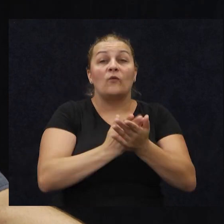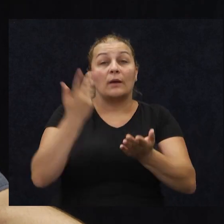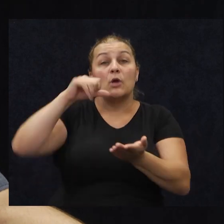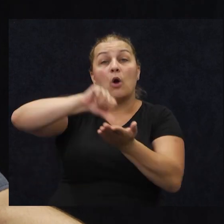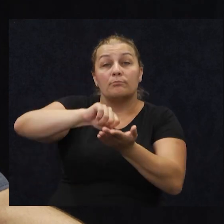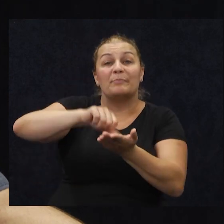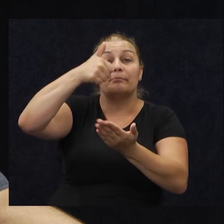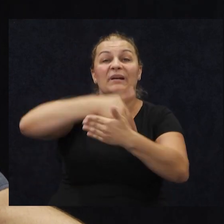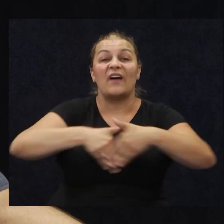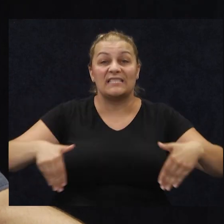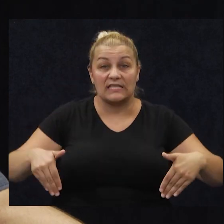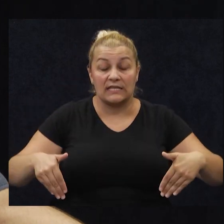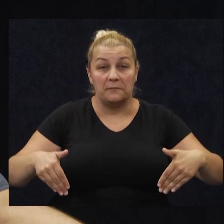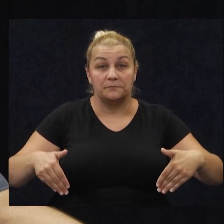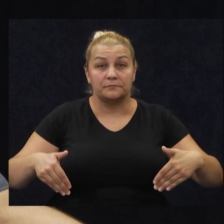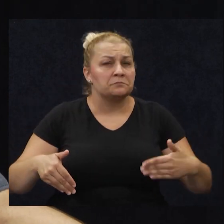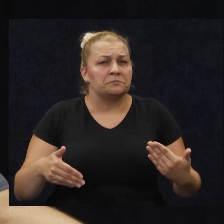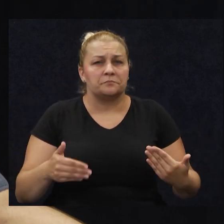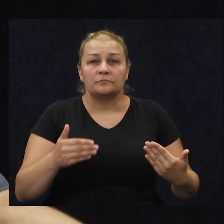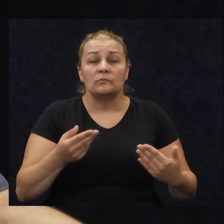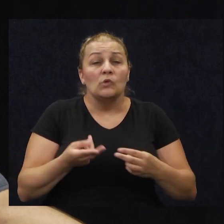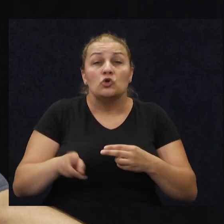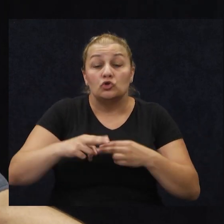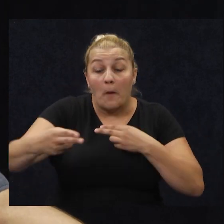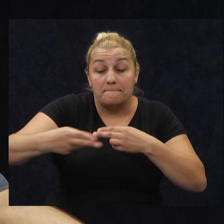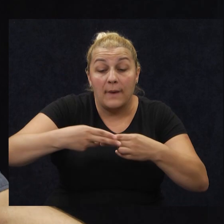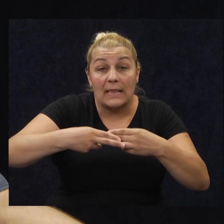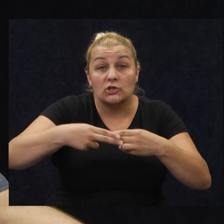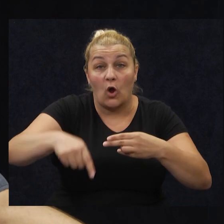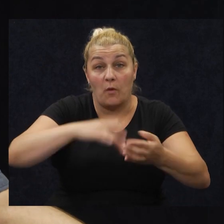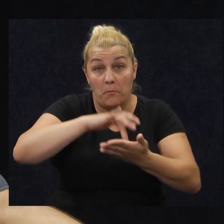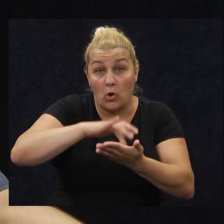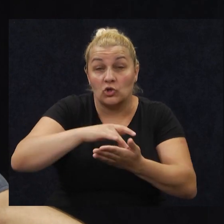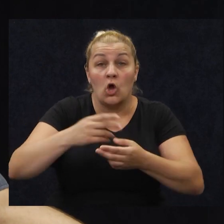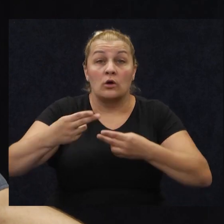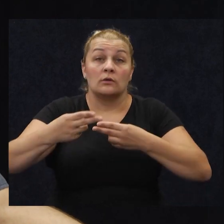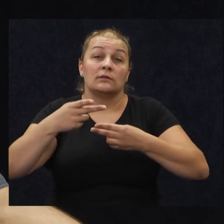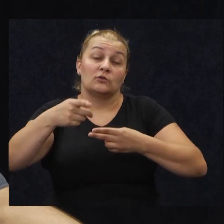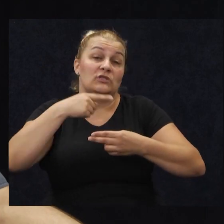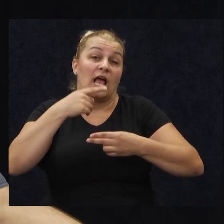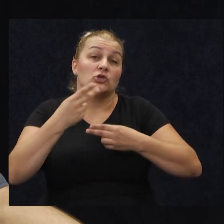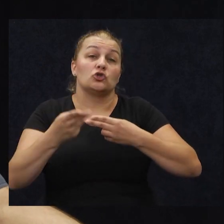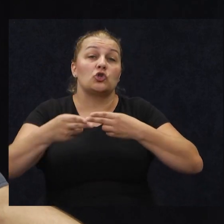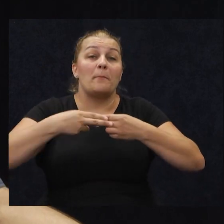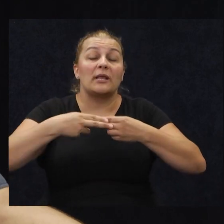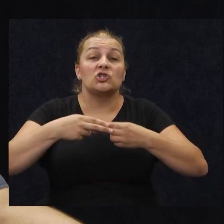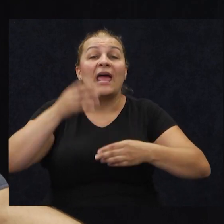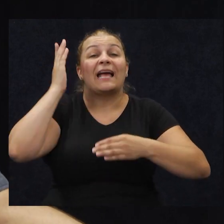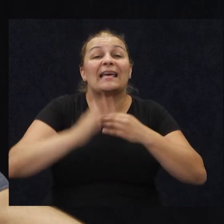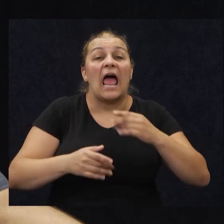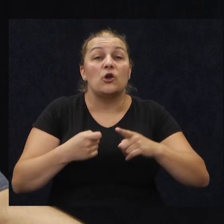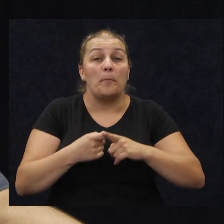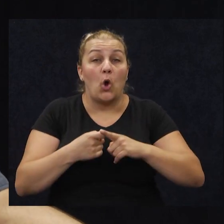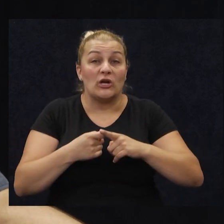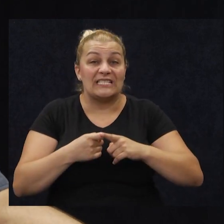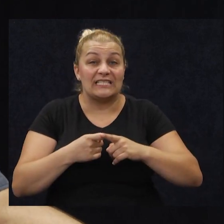prvoj crti. Znači, što bliže položajima, što bliže onom krajnjem korisniku, kako se to danas kaže, najugroženijem